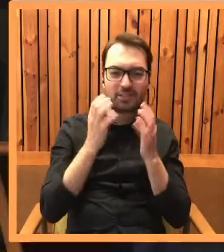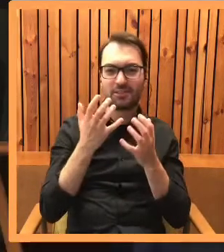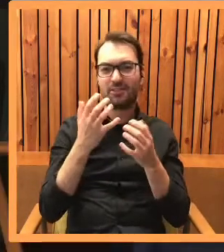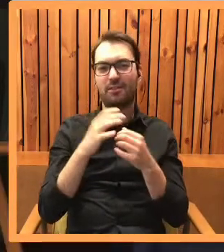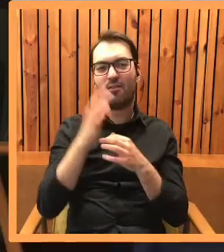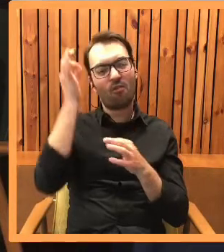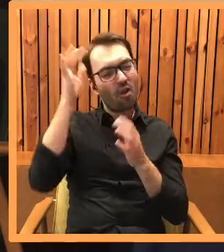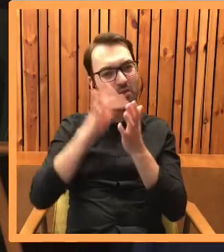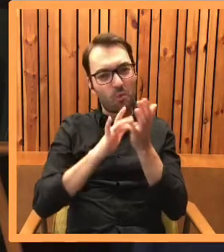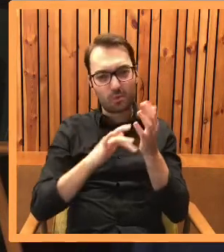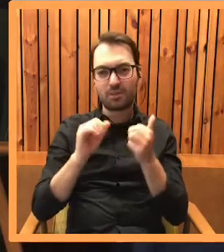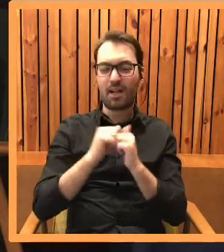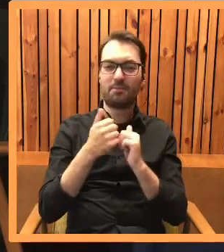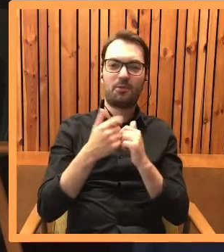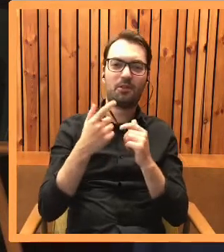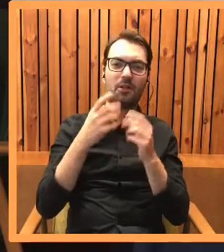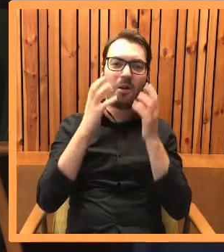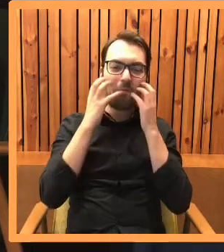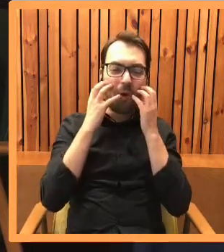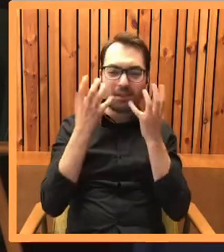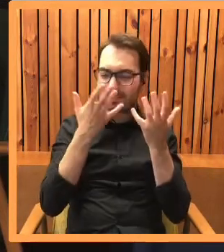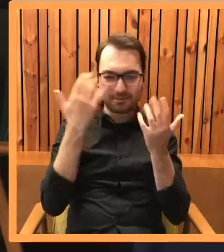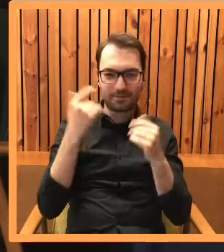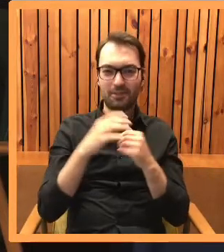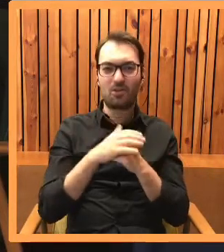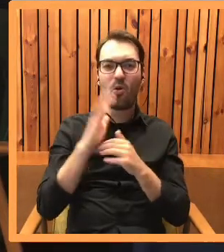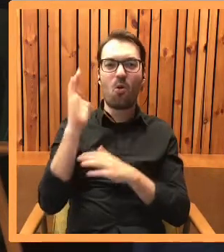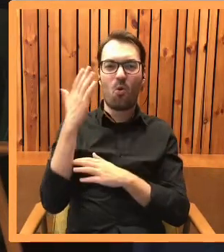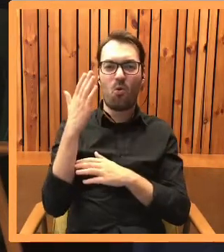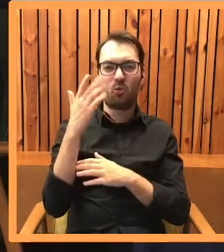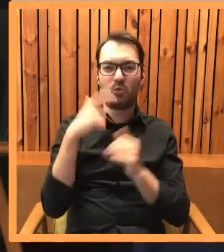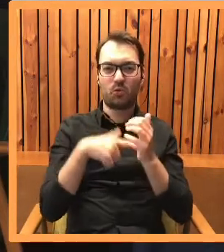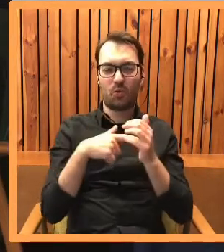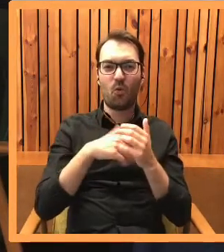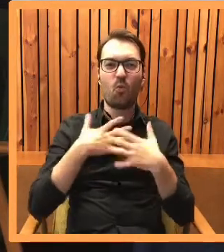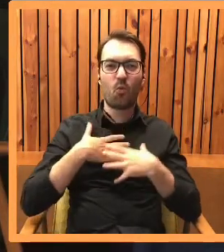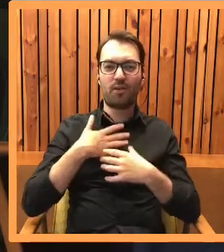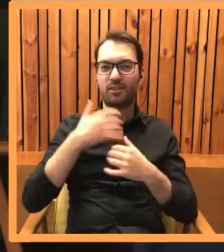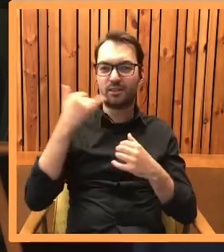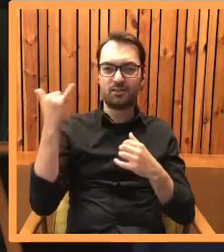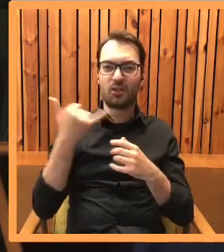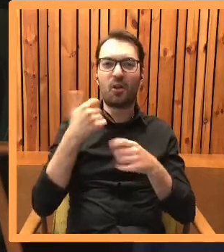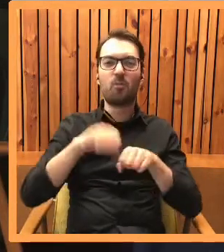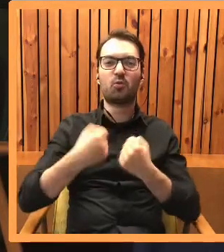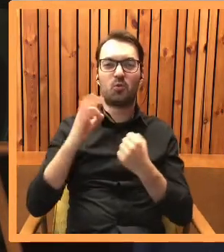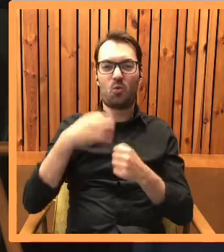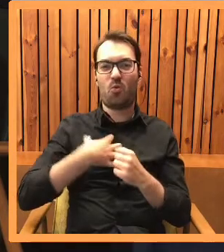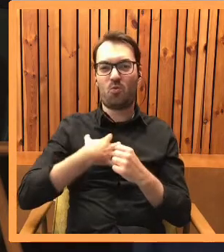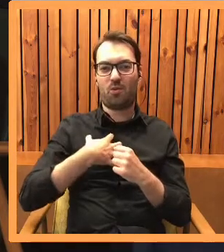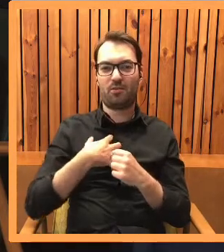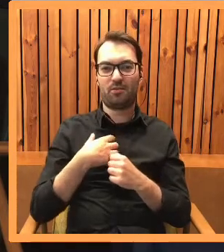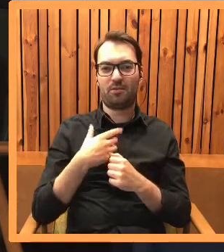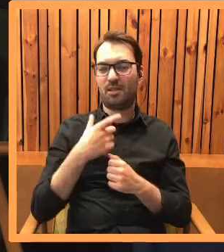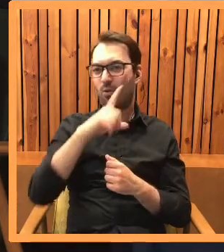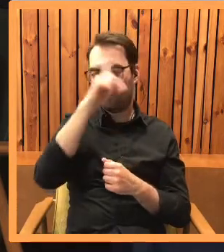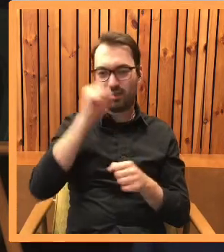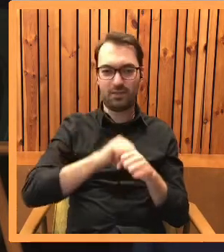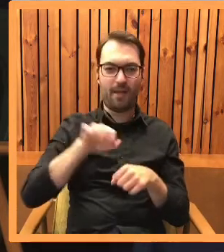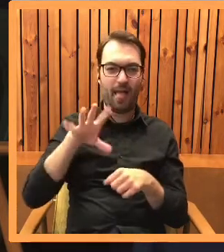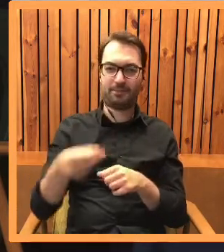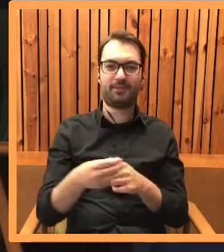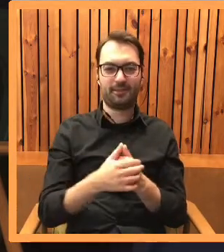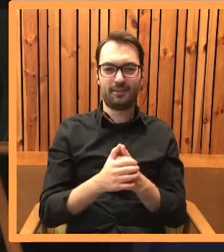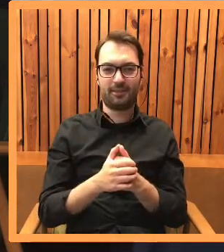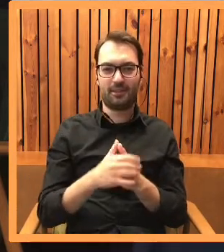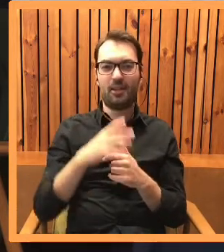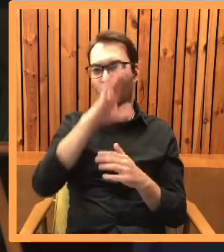na przetłuszczające się włosy, albo na zbyt okrągłe policzki. Lustro, a już zwłaszcza to w łazience, nieustannie psuła jej humor. Dziwni ci ludzie. Myślałby